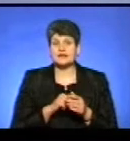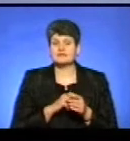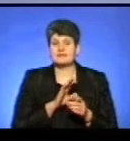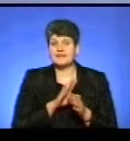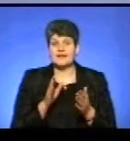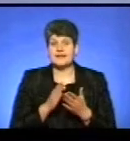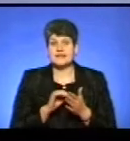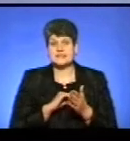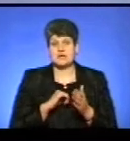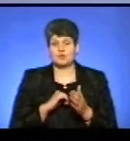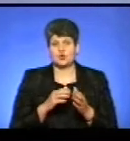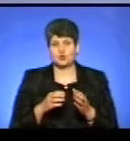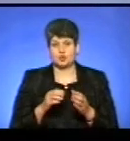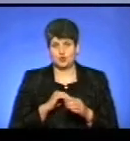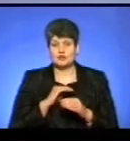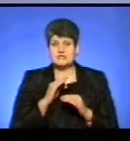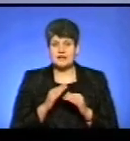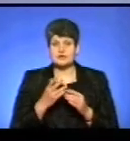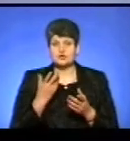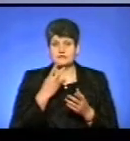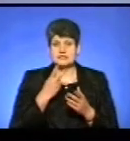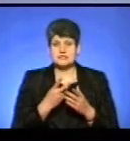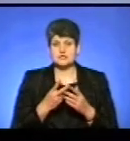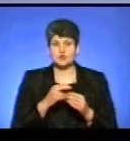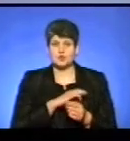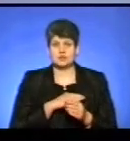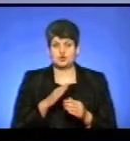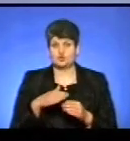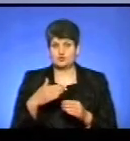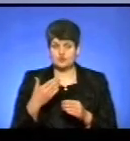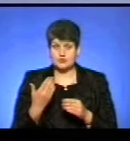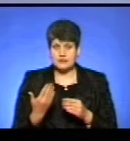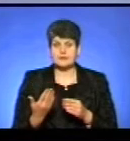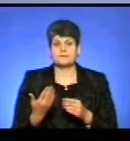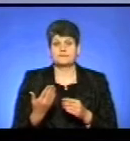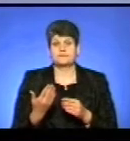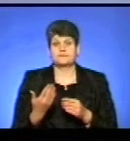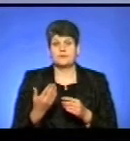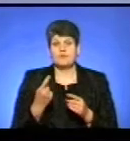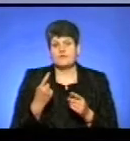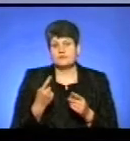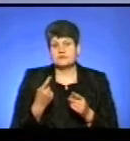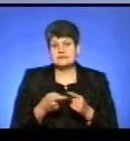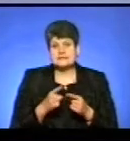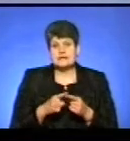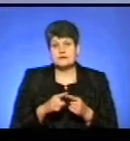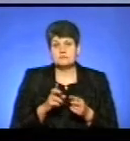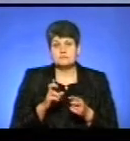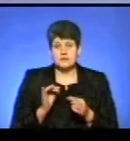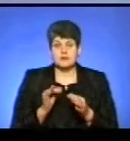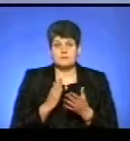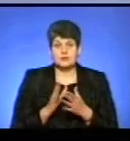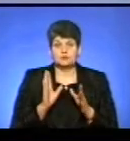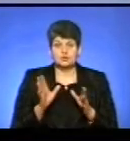Ну, тут, знову таки, процес, якщо брати з юридичної точки зору, сьогодні, зазначено законодавство, по великому рахунку, це би мало бути просто об'єднання